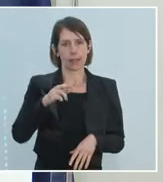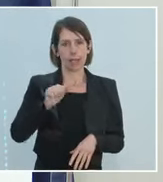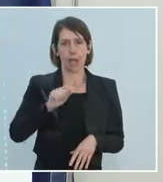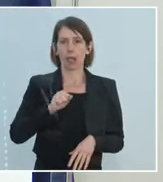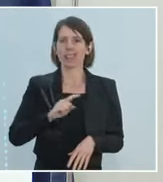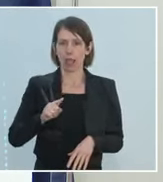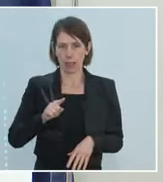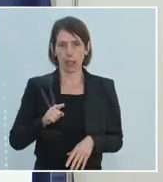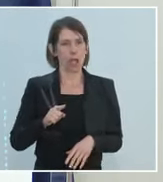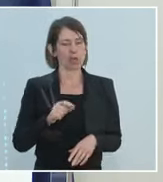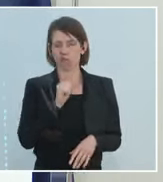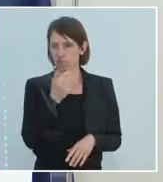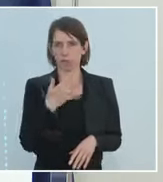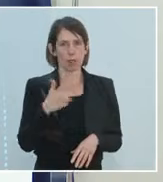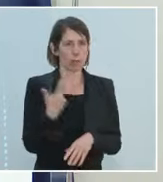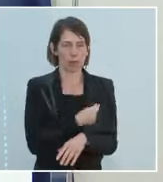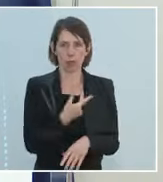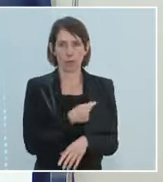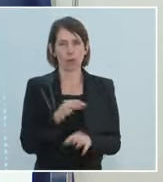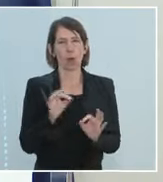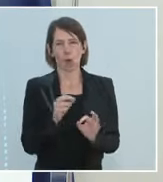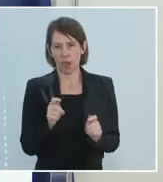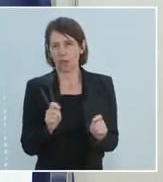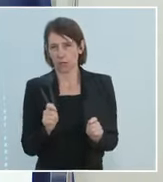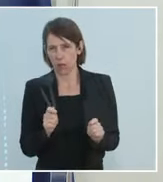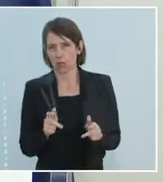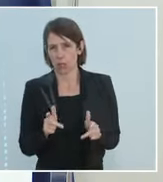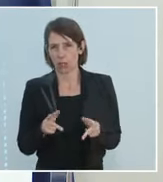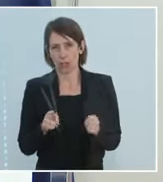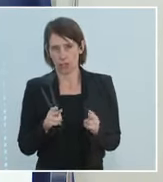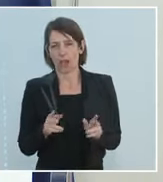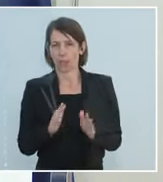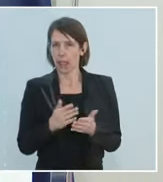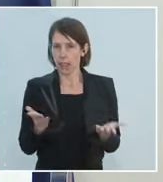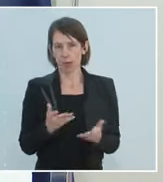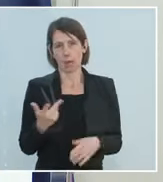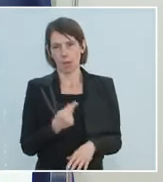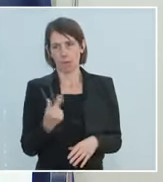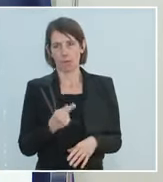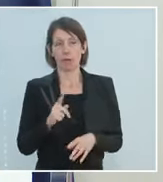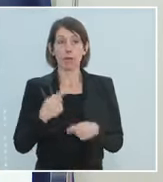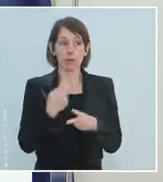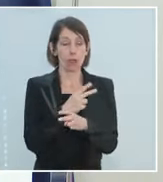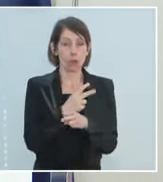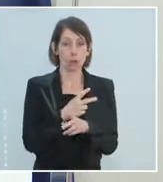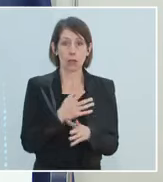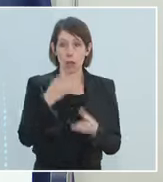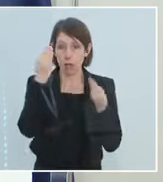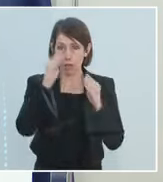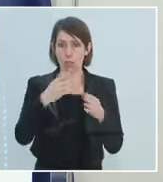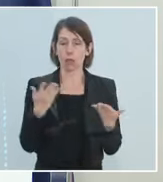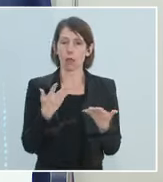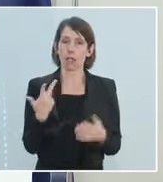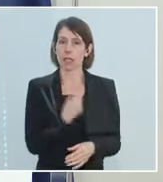kurzzeitig auszusetzen. Wir vertrauen hier in Österreich voll und ganz auf die Expertinnen und Experten, die im nationalen